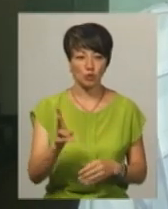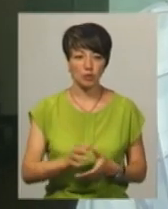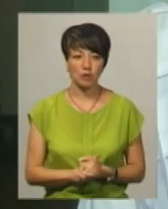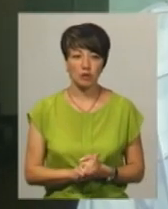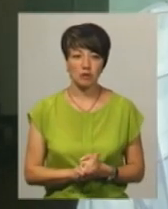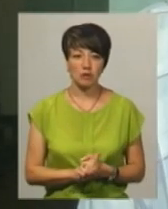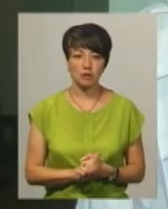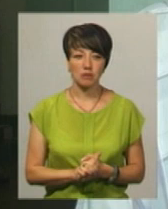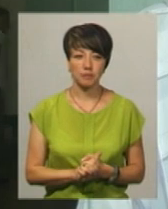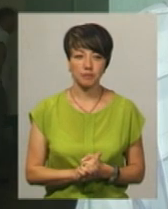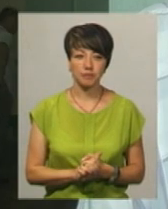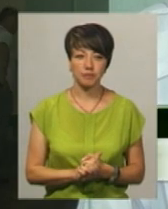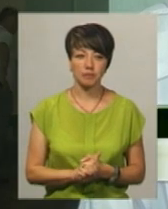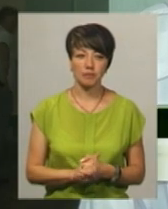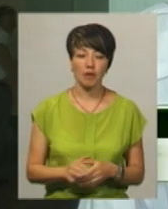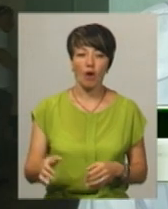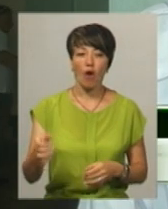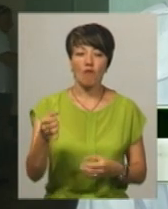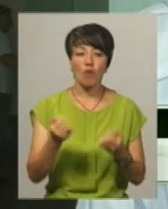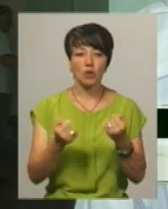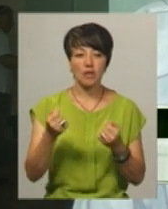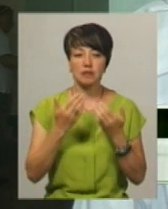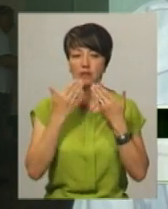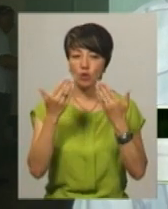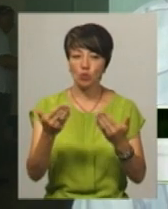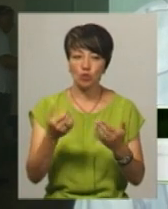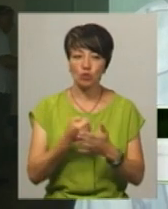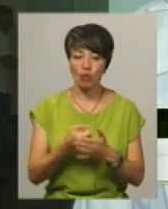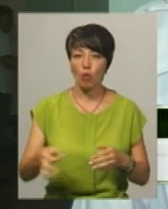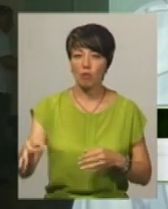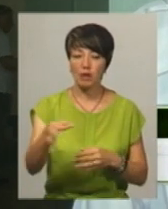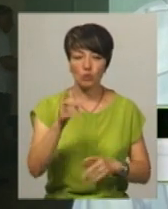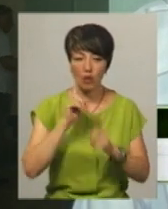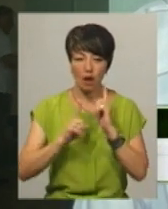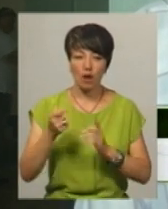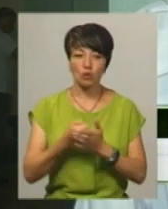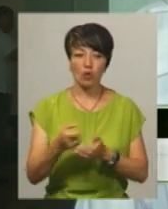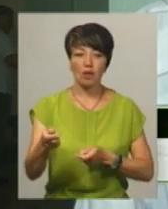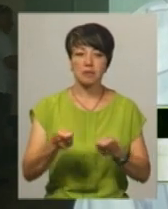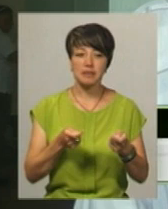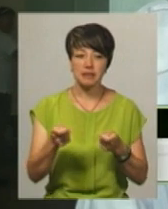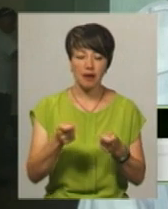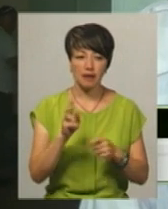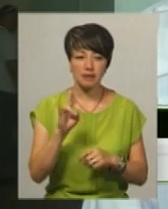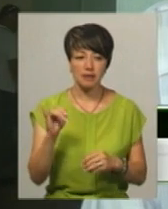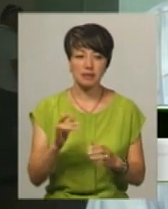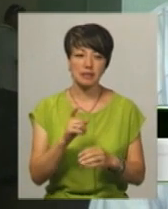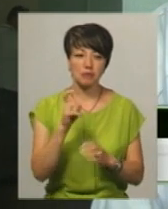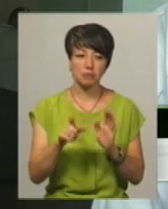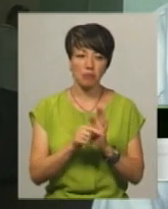Водії звернулись до обласної ради, до адміністрації з